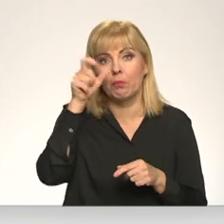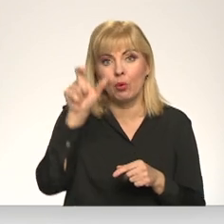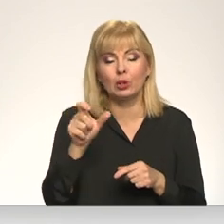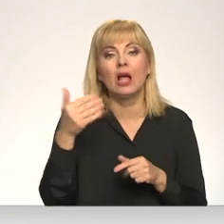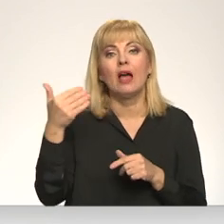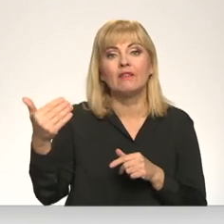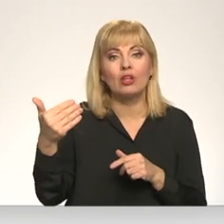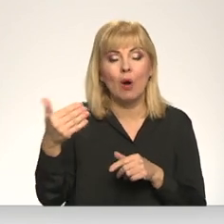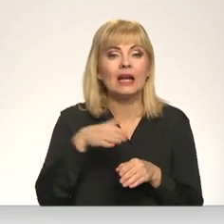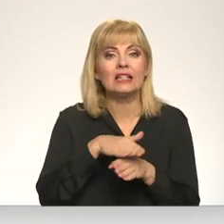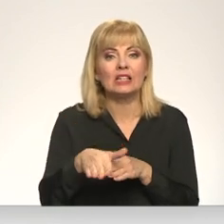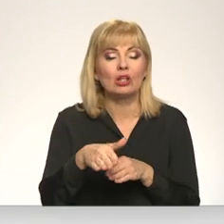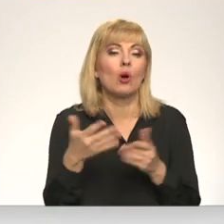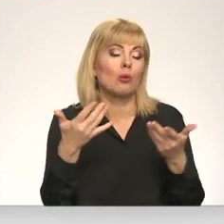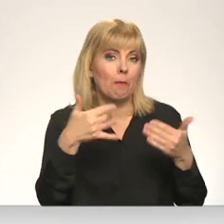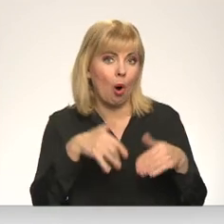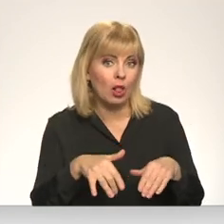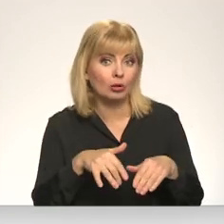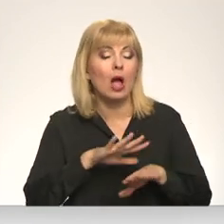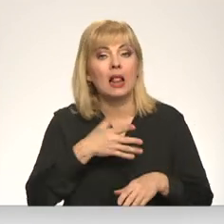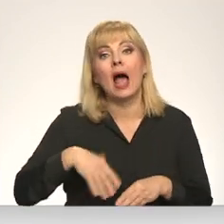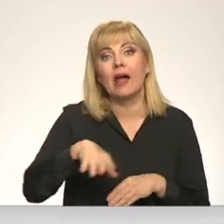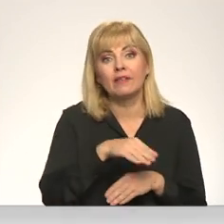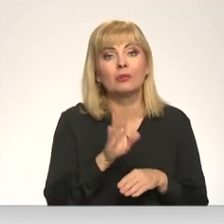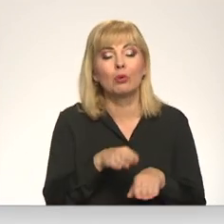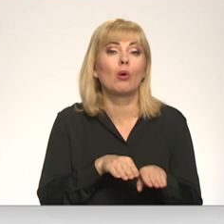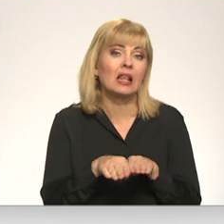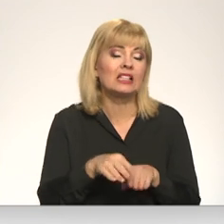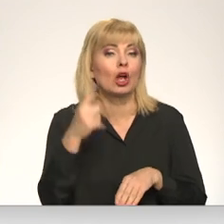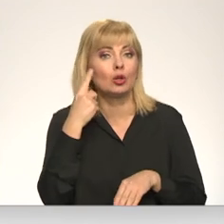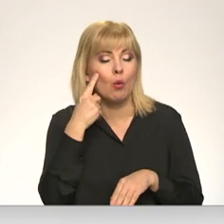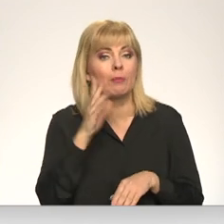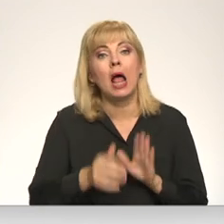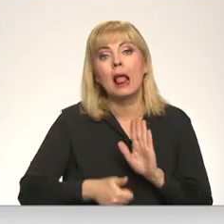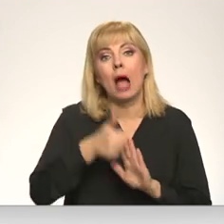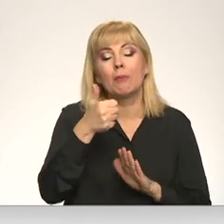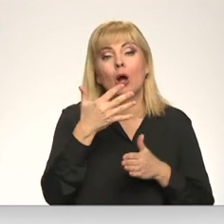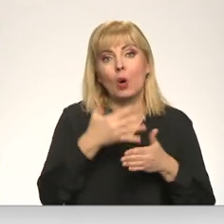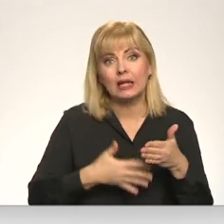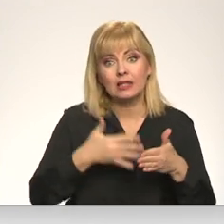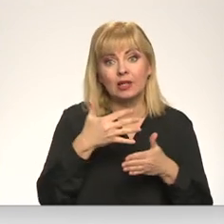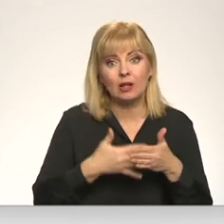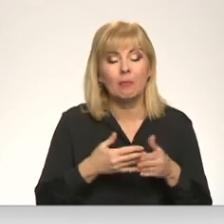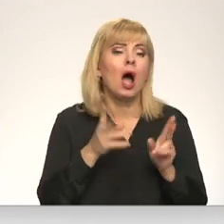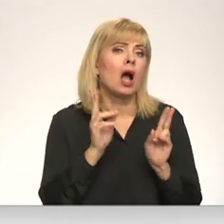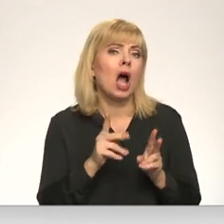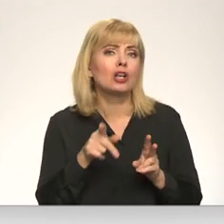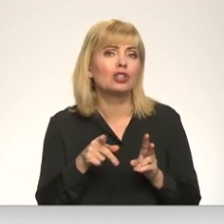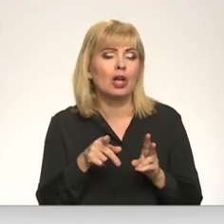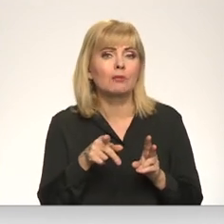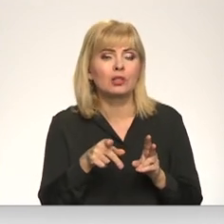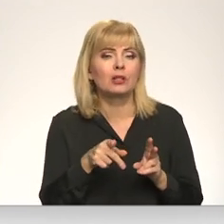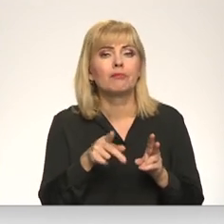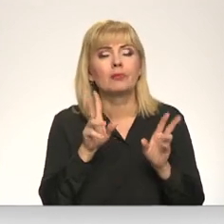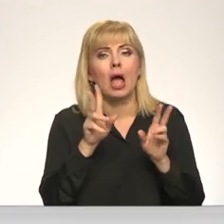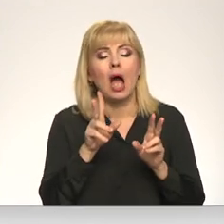Vladimira Putina īsta no to politiku. Vai mēs visi būtu uidzīgās domās par obāko risinājumu? Kā šim auditam būtu